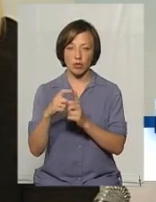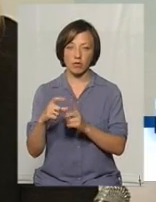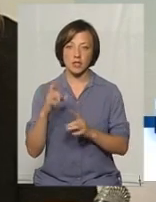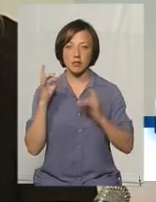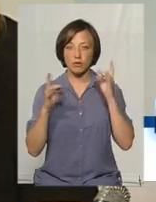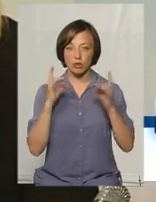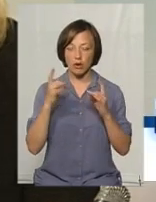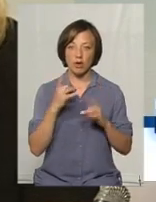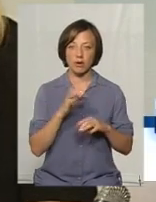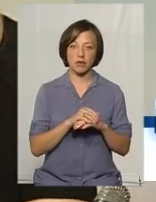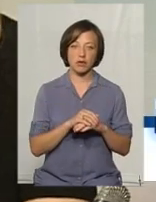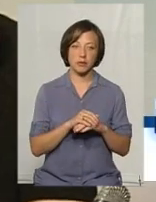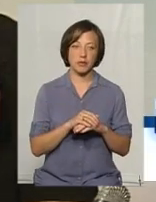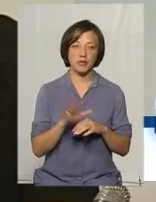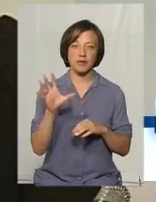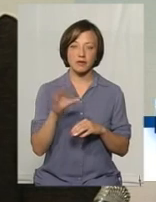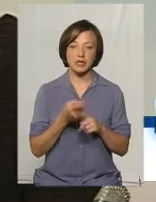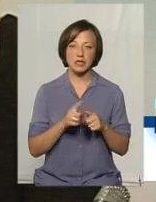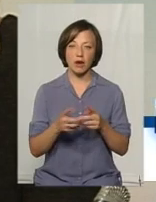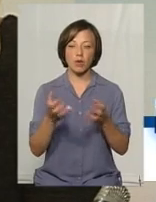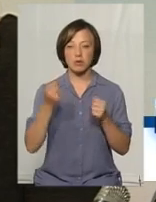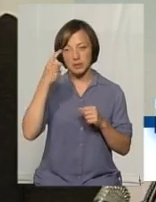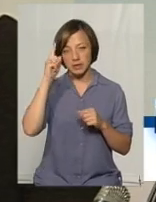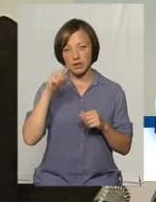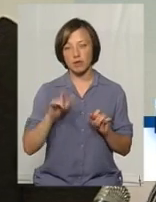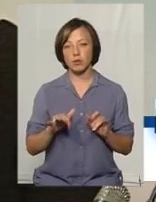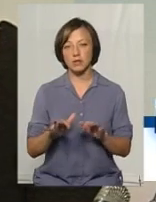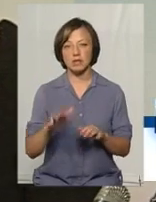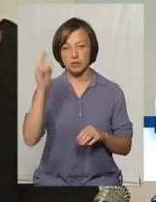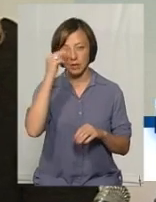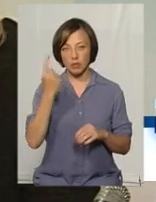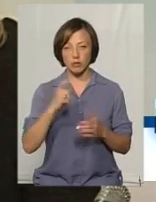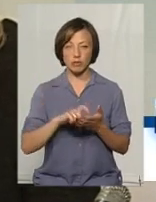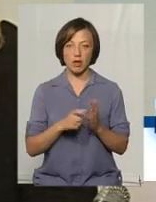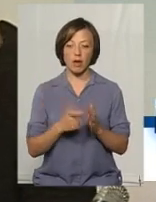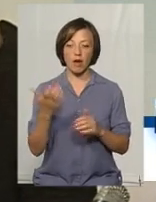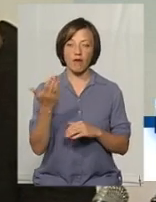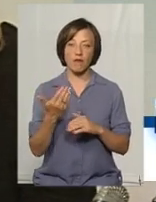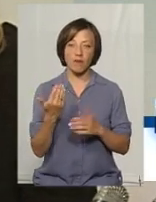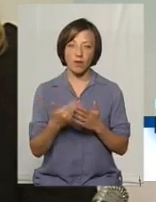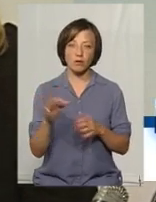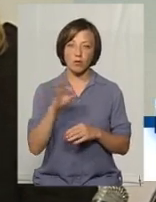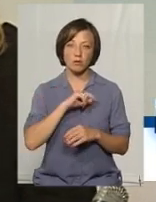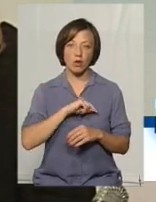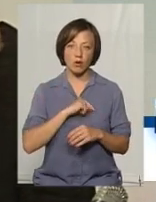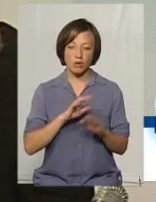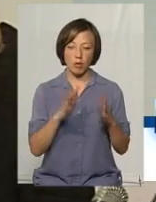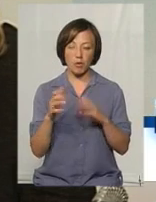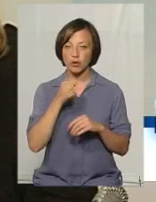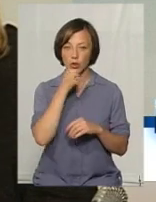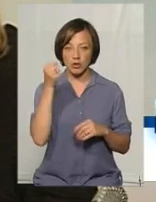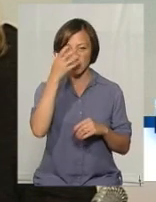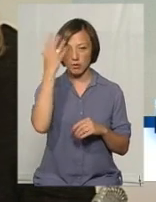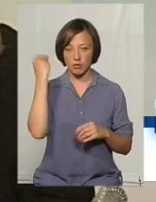звуки, голосні, приголосні. Вона це все отримує, ці знання, процесі навчання в першому класі. А про психологічні моменти чомусь ми дорослі